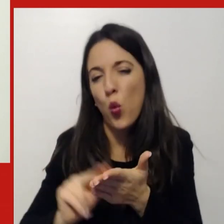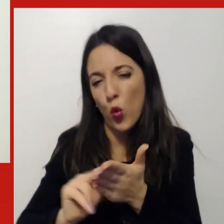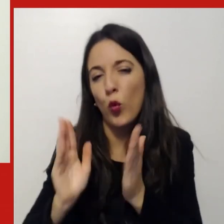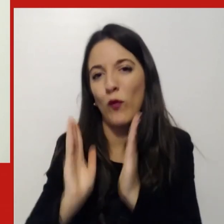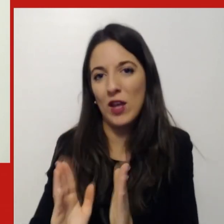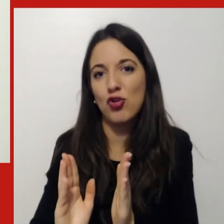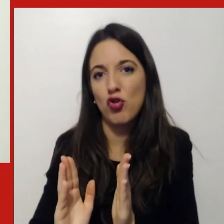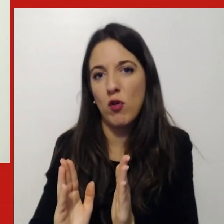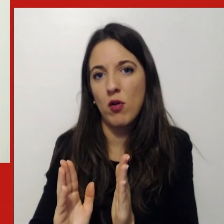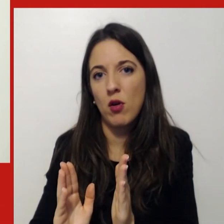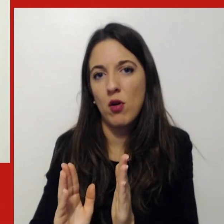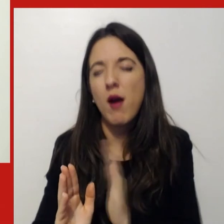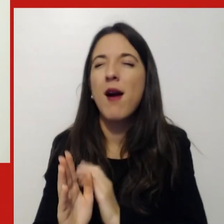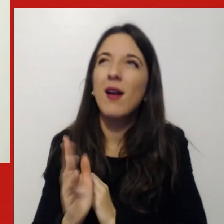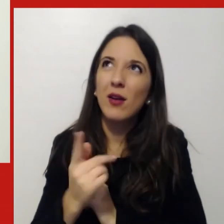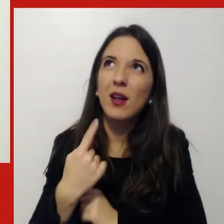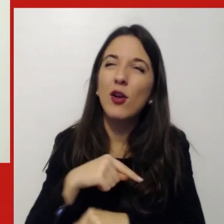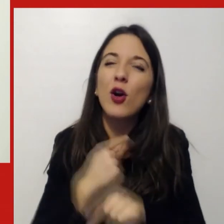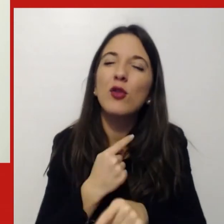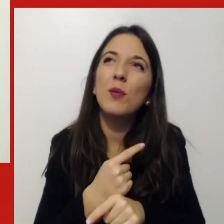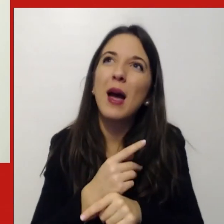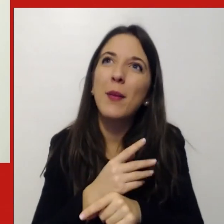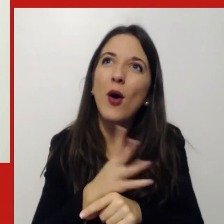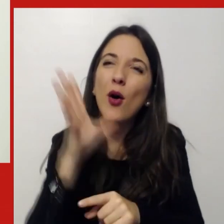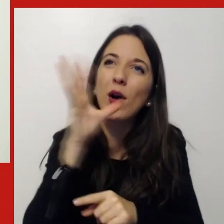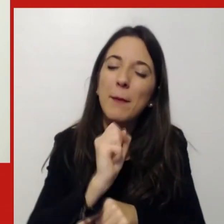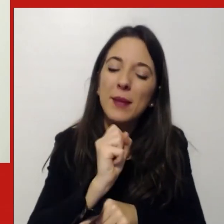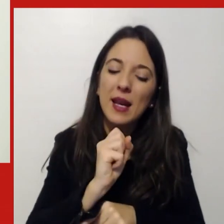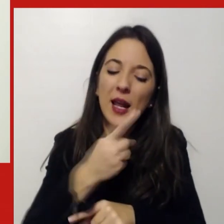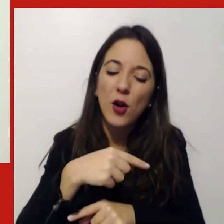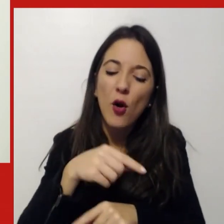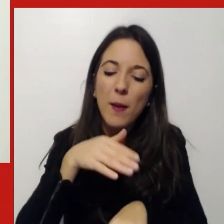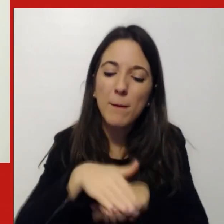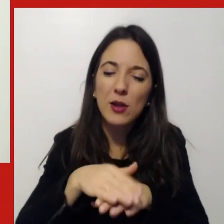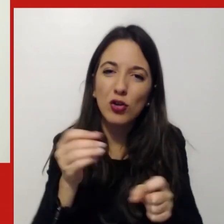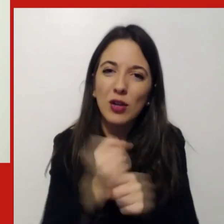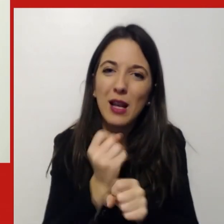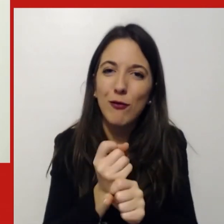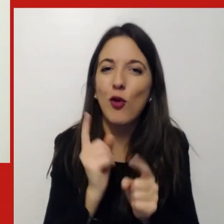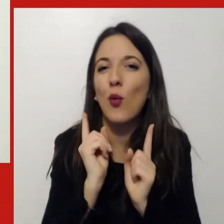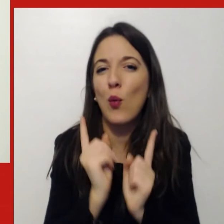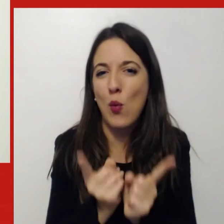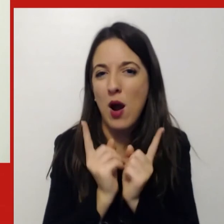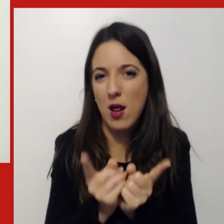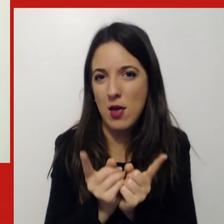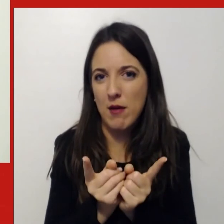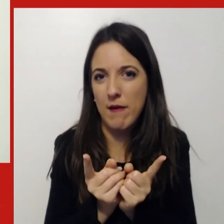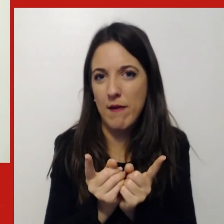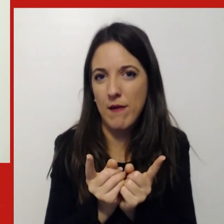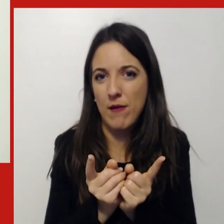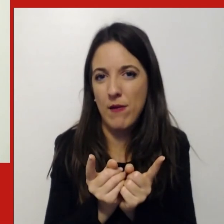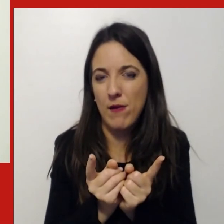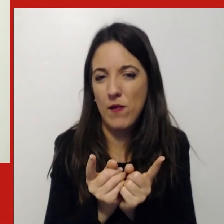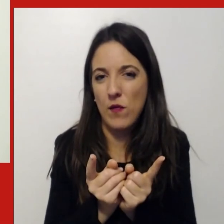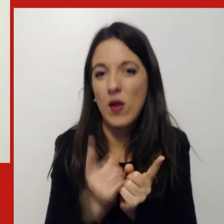anche lavoriamo condividiamo ma dobbiamo dare a questa condivisione a questa copresenza anche maggiore